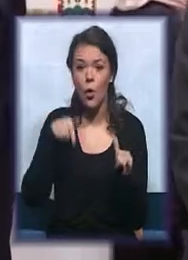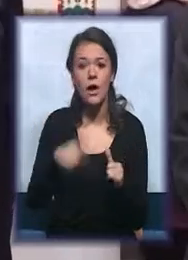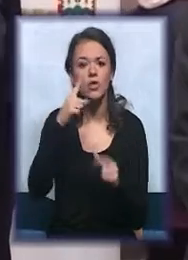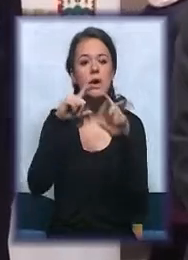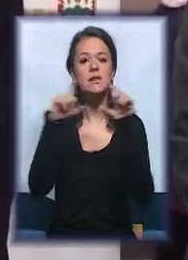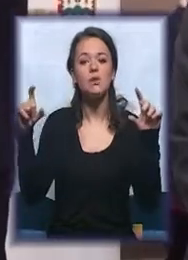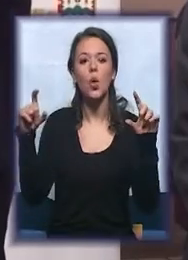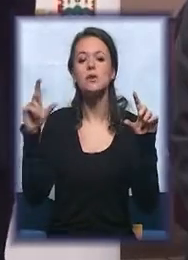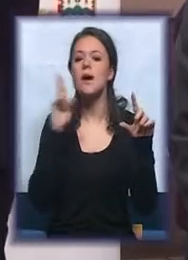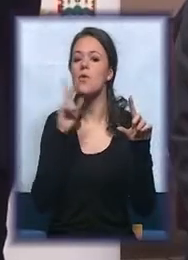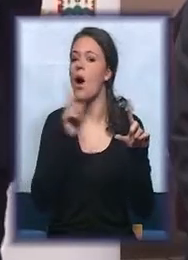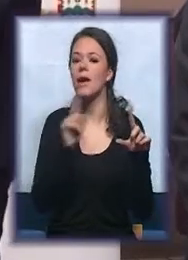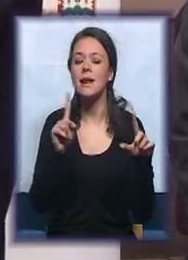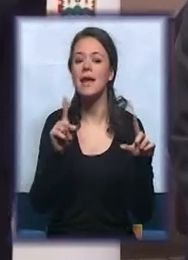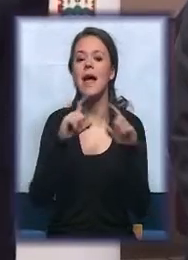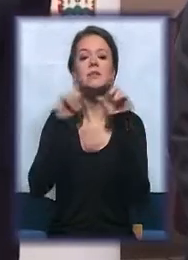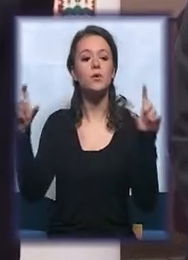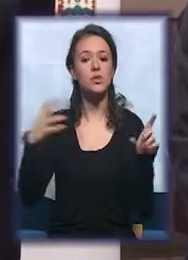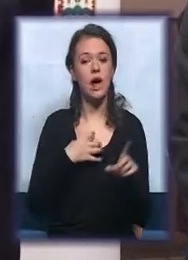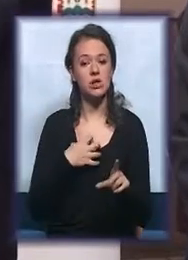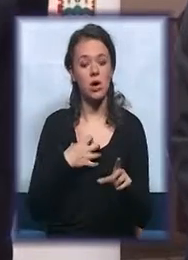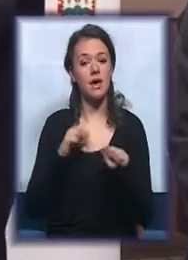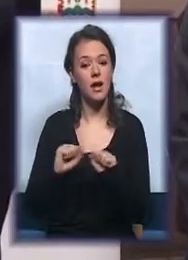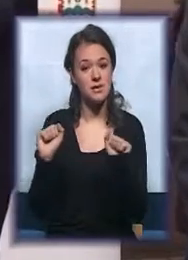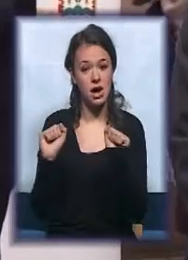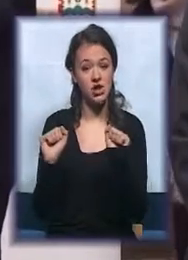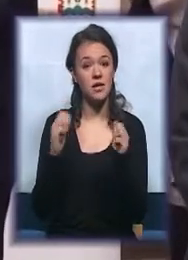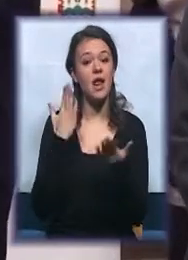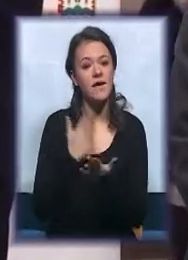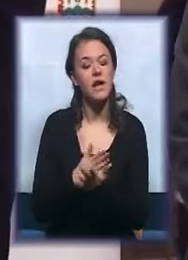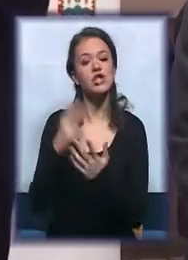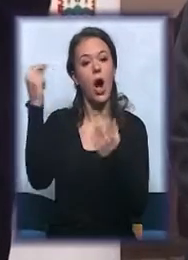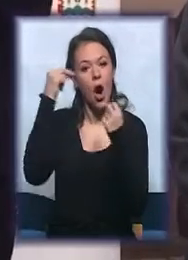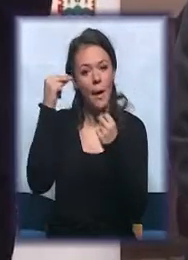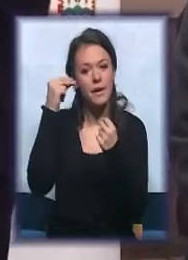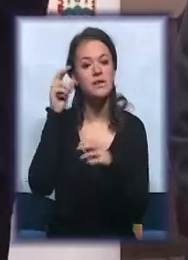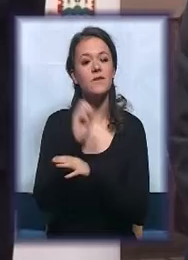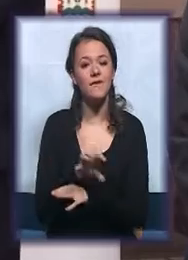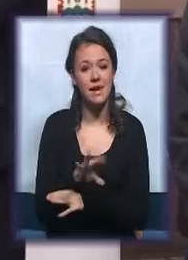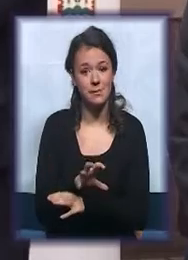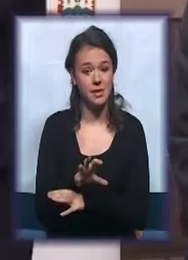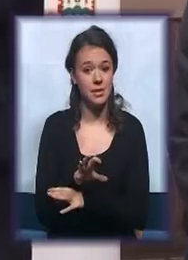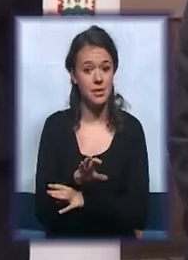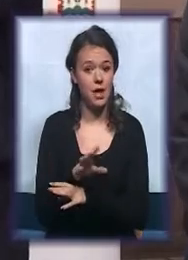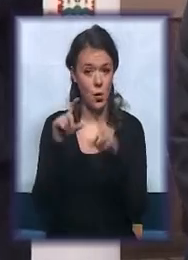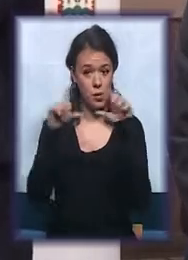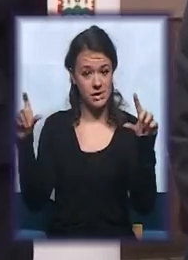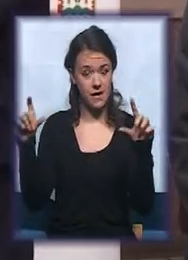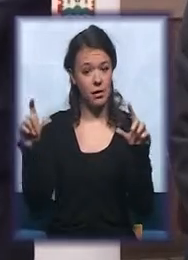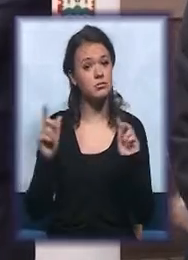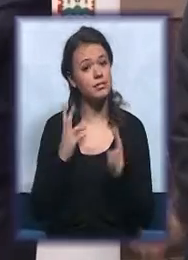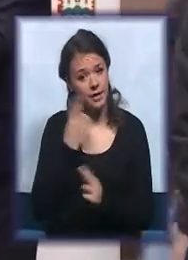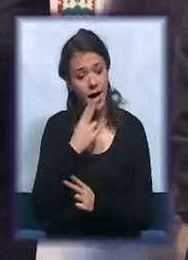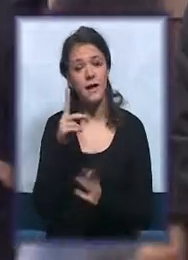koja nije institucija socijalne zaštite, već je pre svega obrazomno-vaspitna ustanova. Naravno da je neophodna